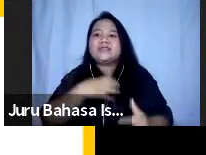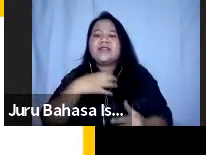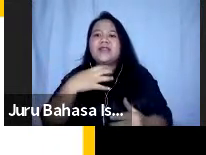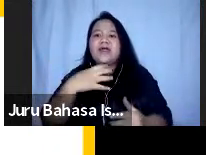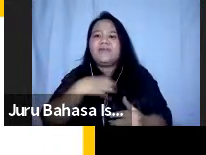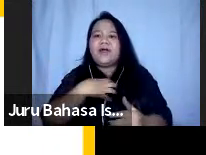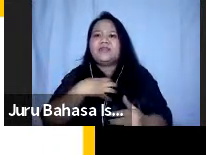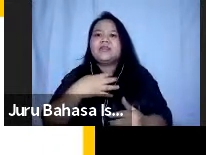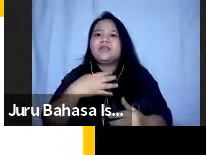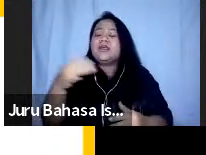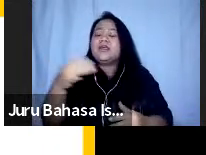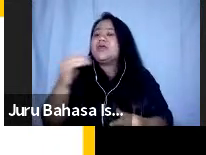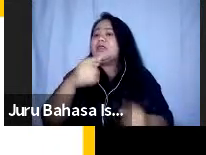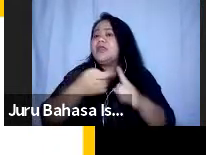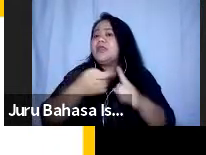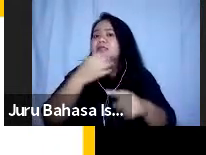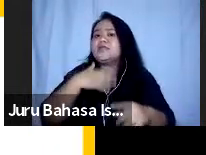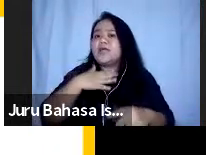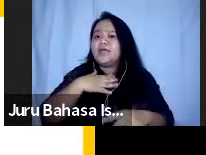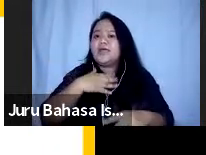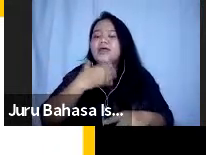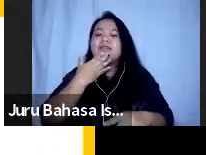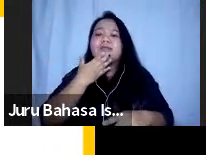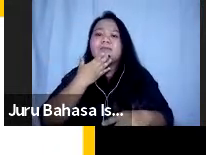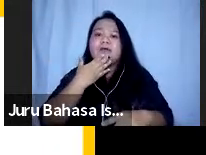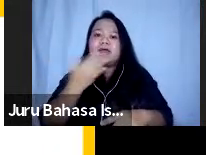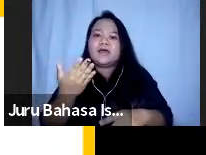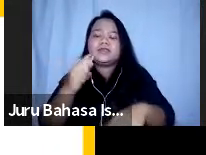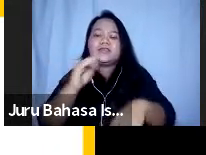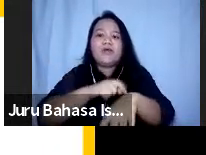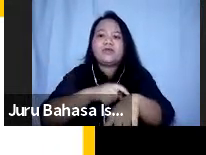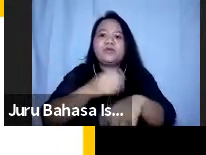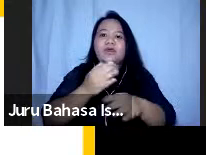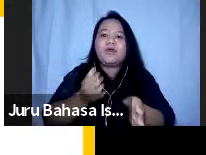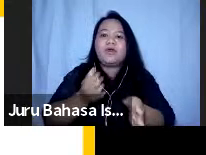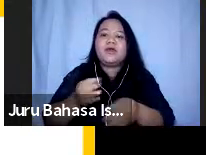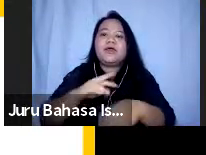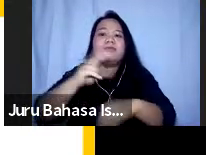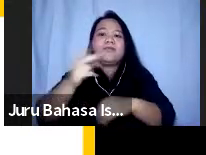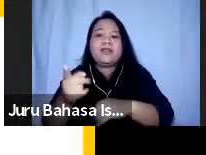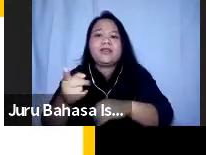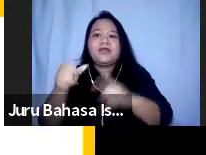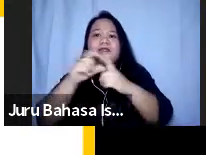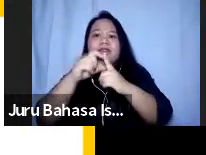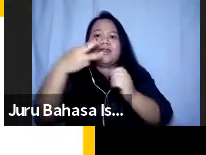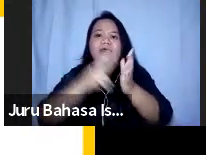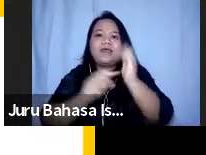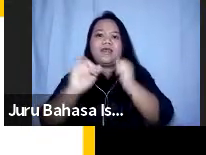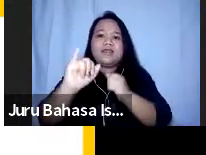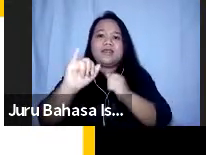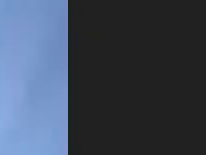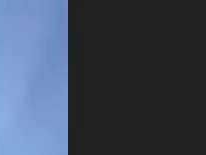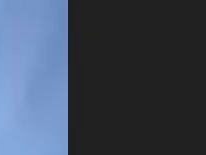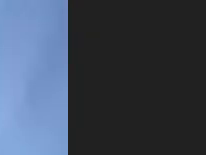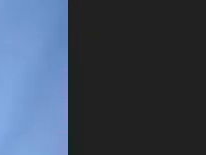terima kasih Mas Denny atas waktunya saya kembalikan ke Mas Denny terima kasih